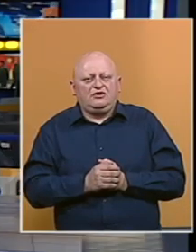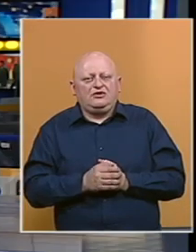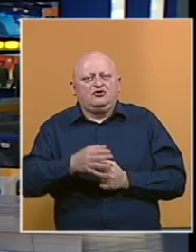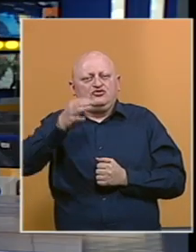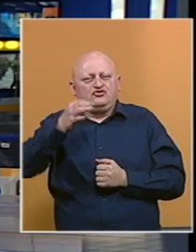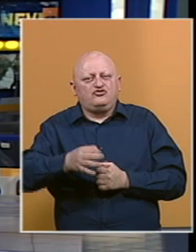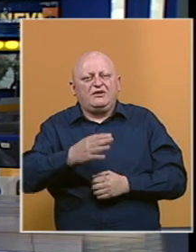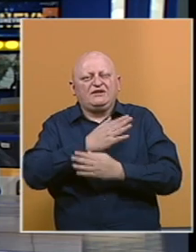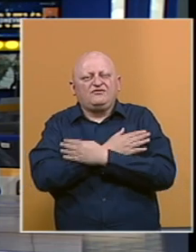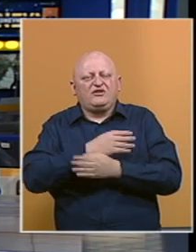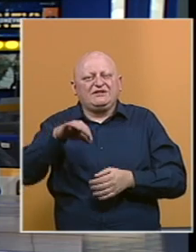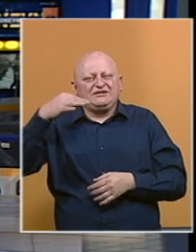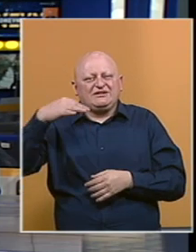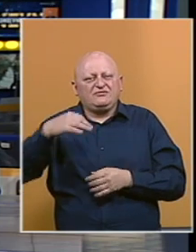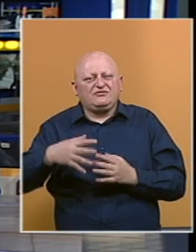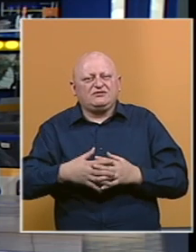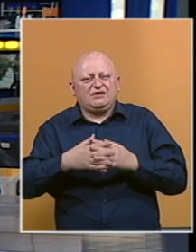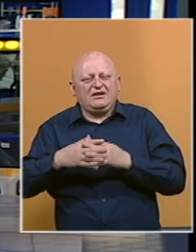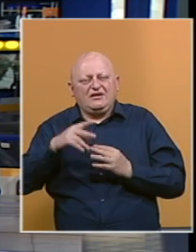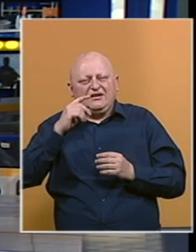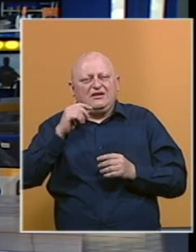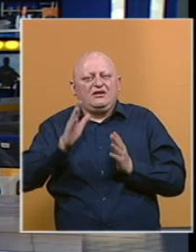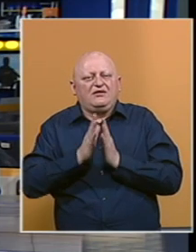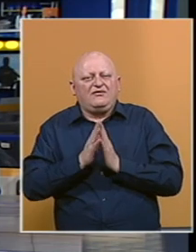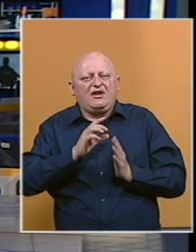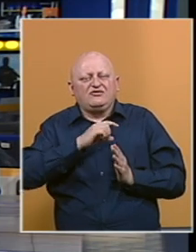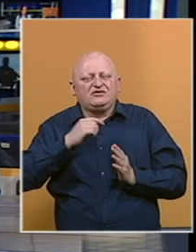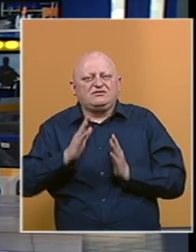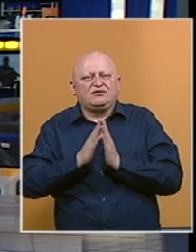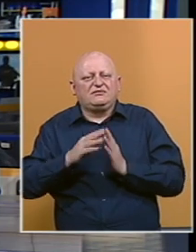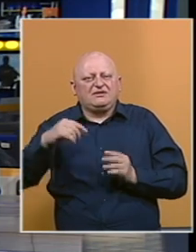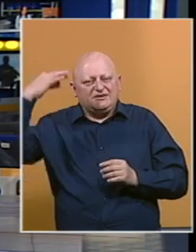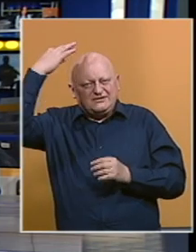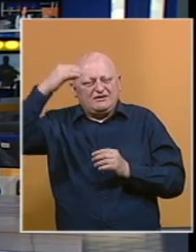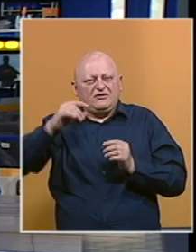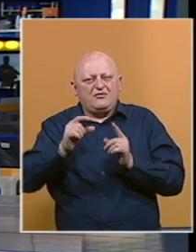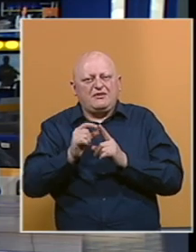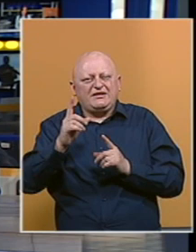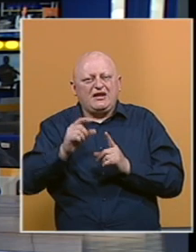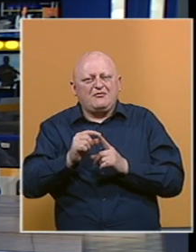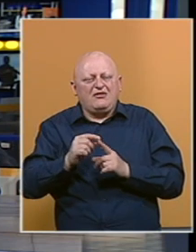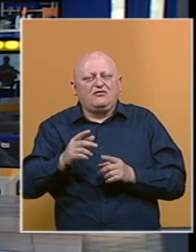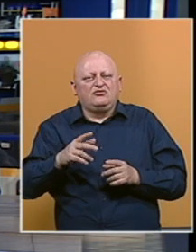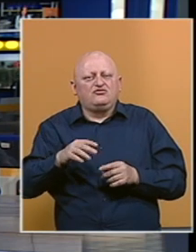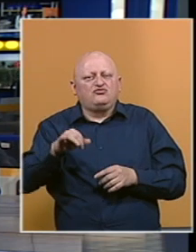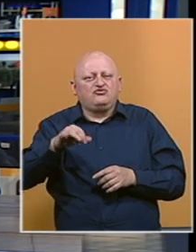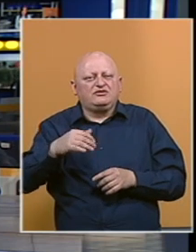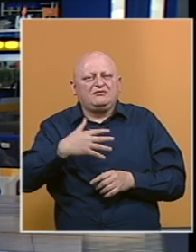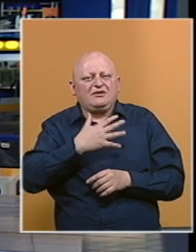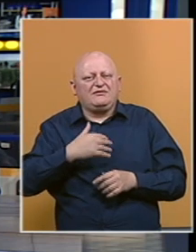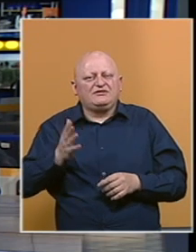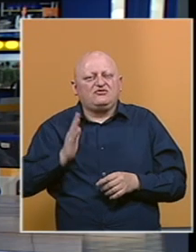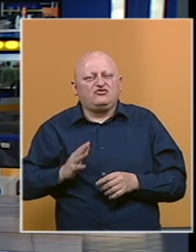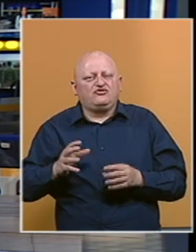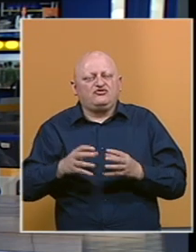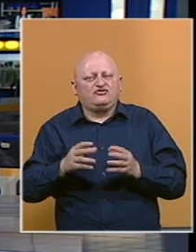Župa Zvornik Srebrenica u saradnji sa Franjevačkim samostanom svetog Petra i Pavla u Tuzli i Hrvatskim